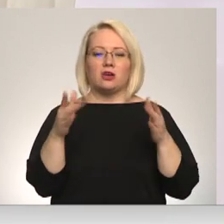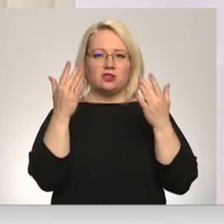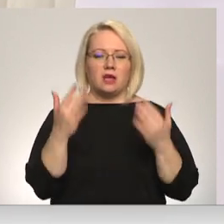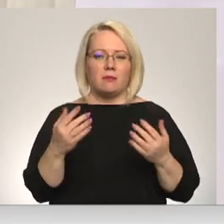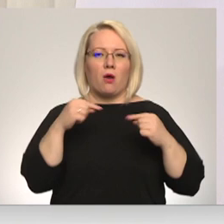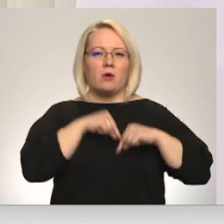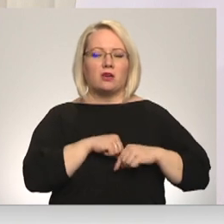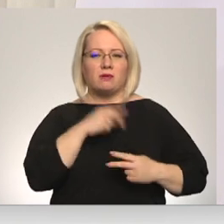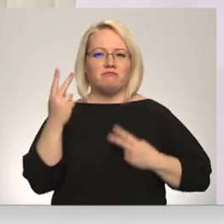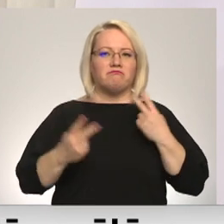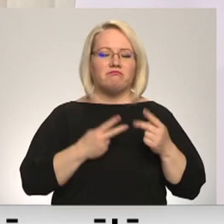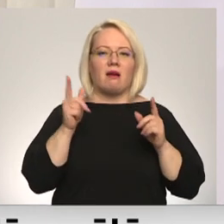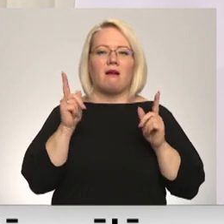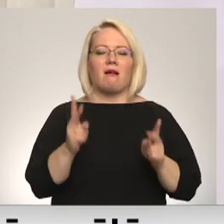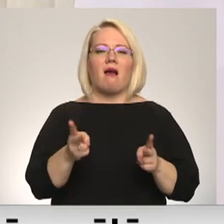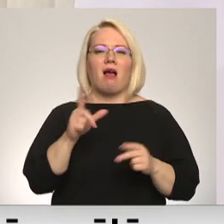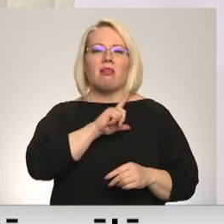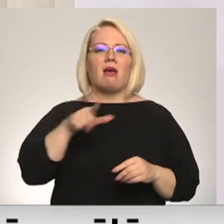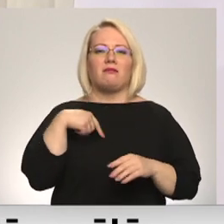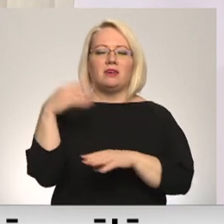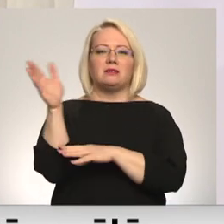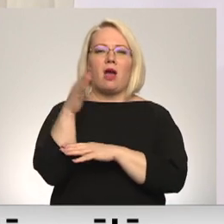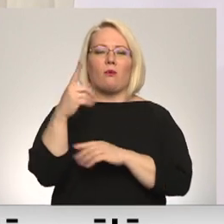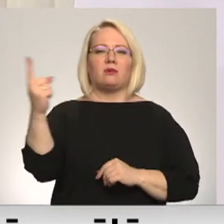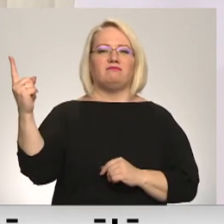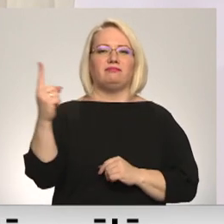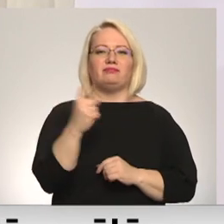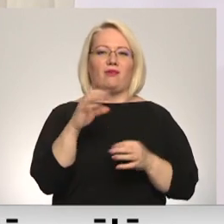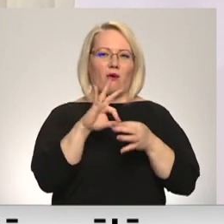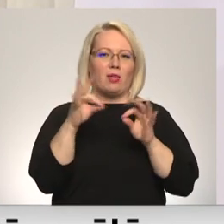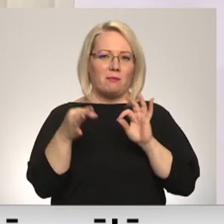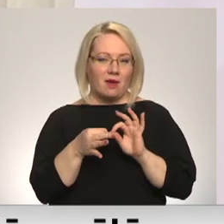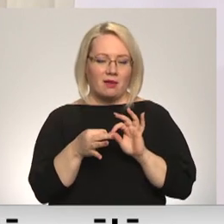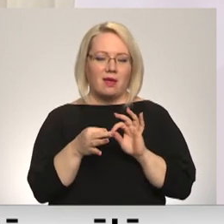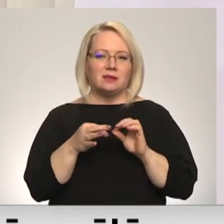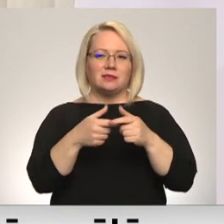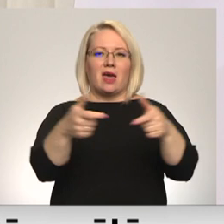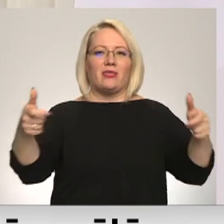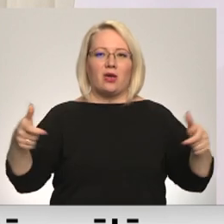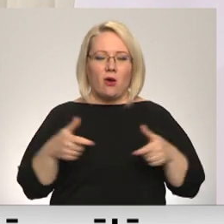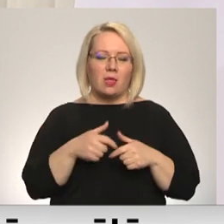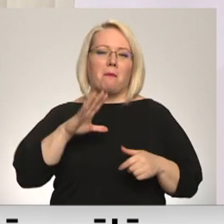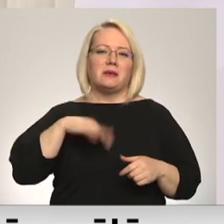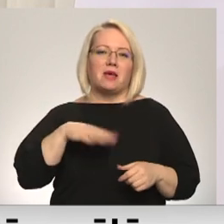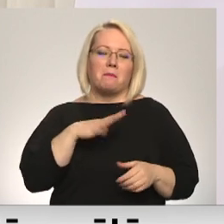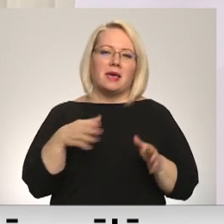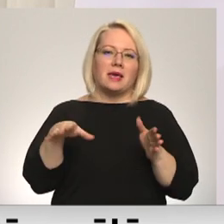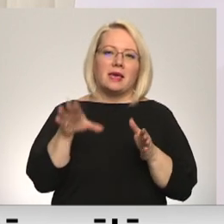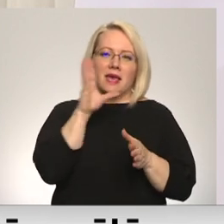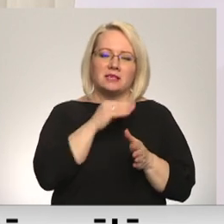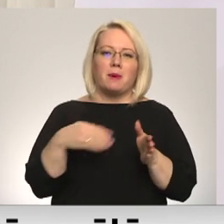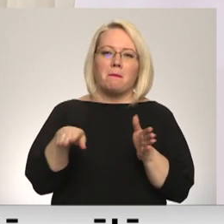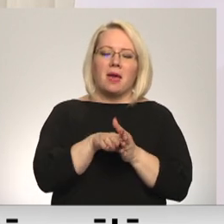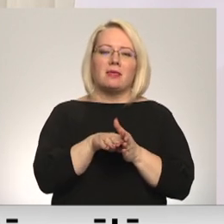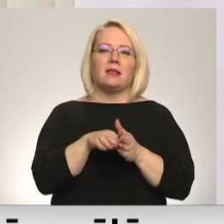biju iedvesmojuši redzēt, kā Latvijas karoks parādās olimpiskajā stadionā. Pēc tam jau man bija iespēja piedalīties kā sportistam